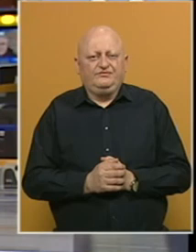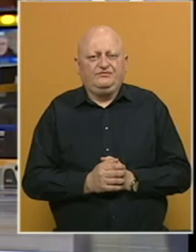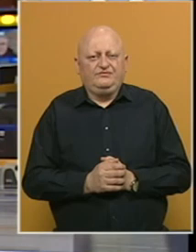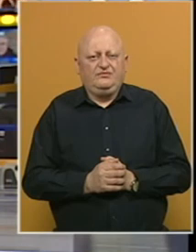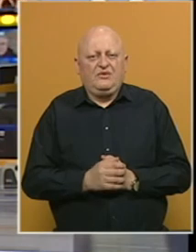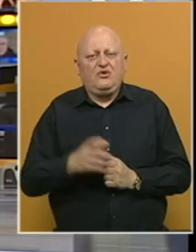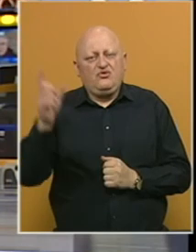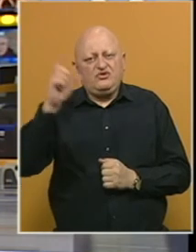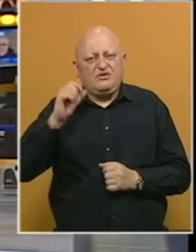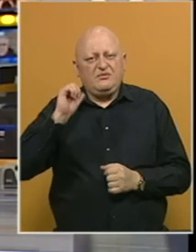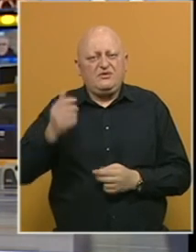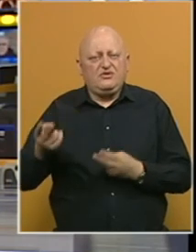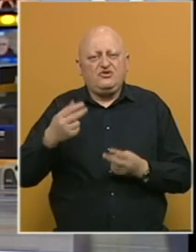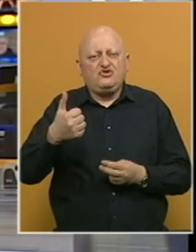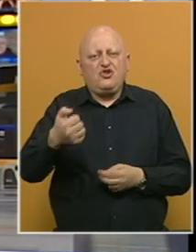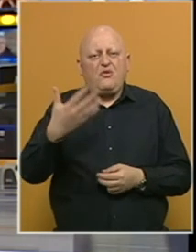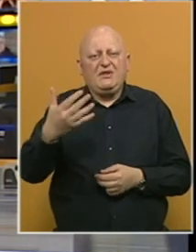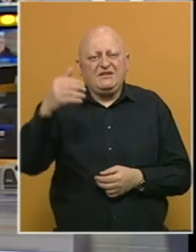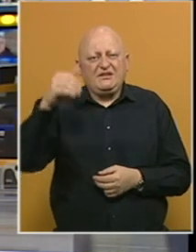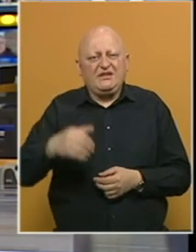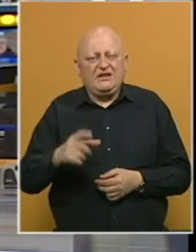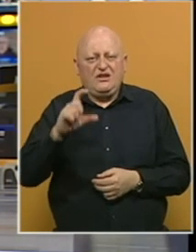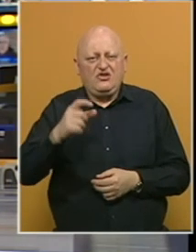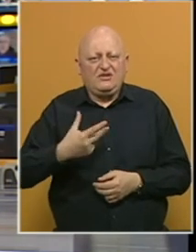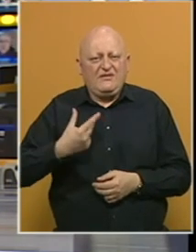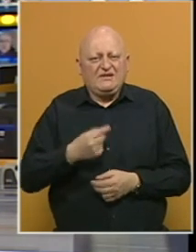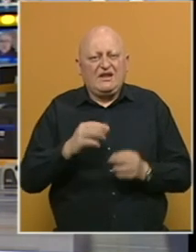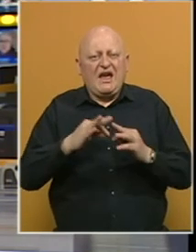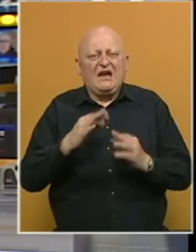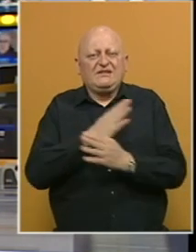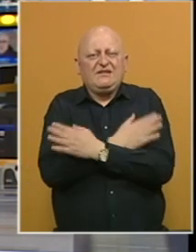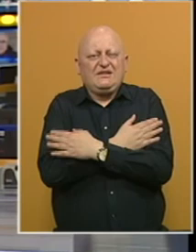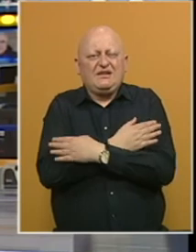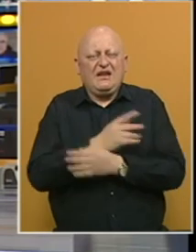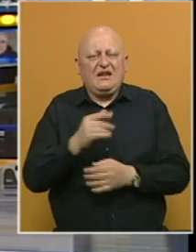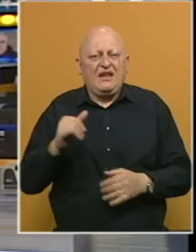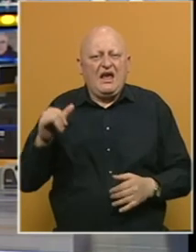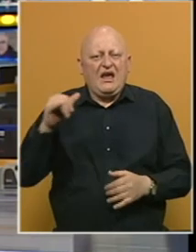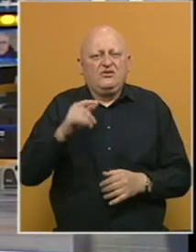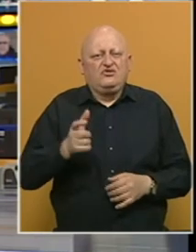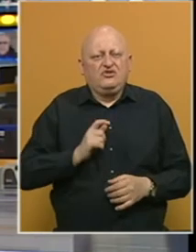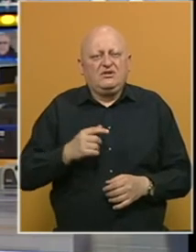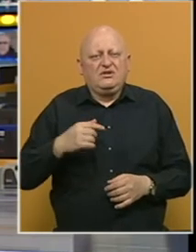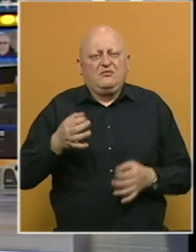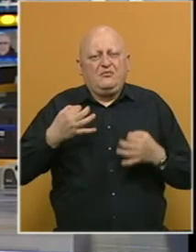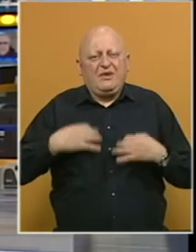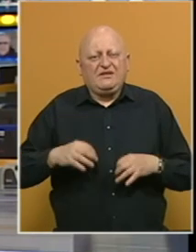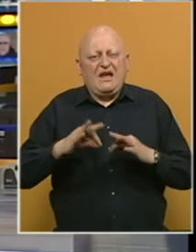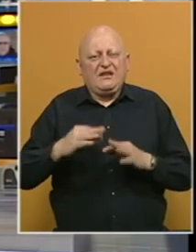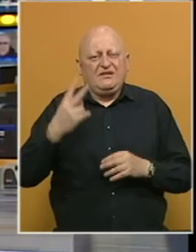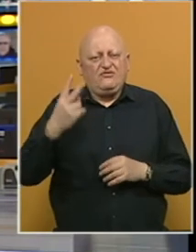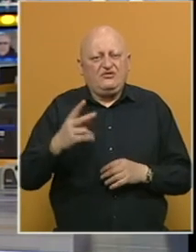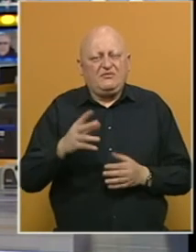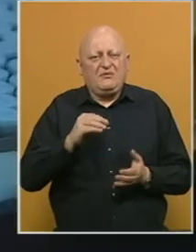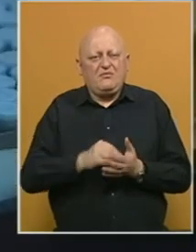U Srbiju sutra stiže prvih 150.000 doza vakcine AstraZeneca, a na aerodromu će ih dočekati predsjednik Aleksandar